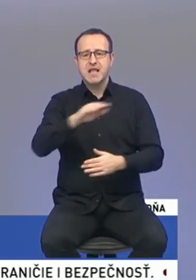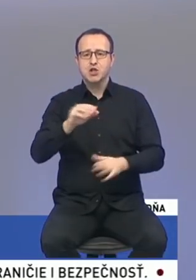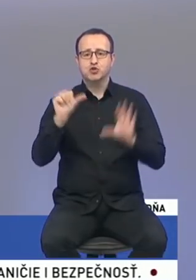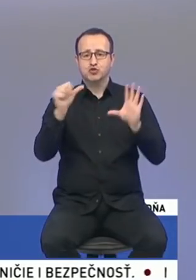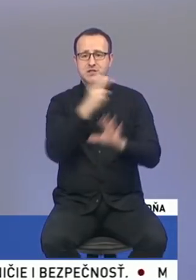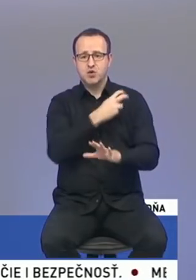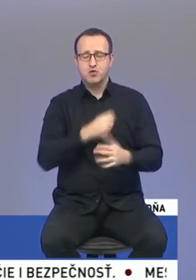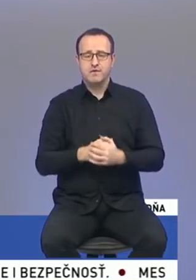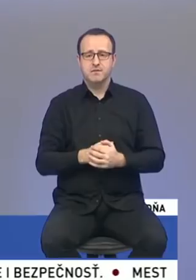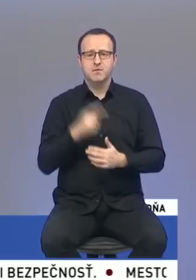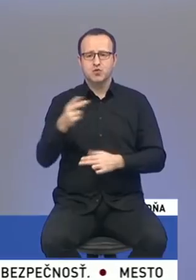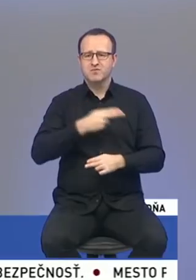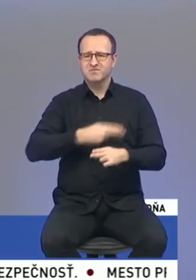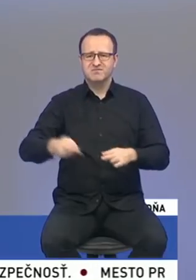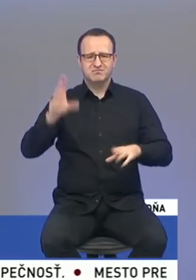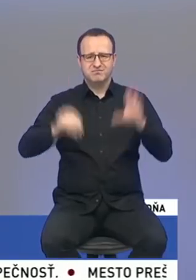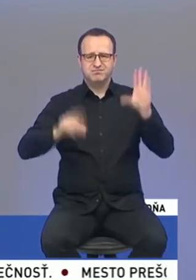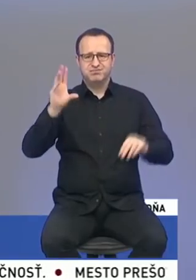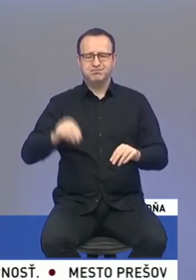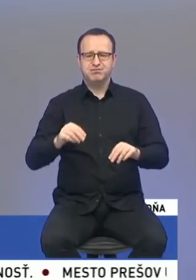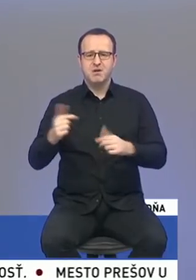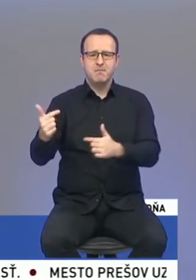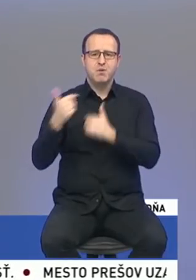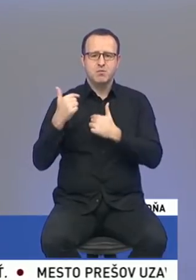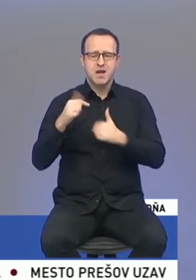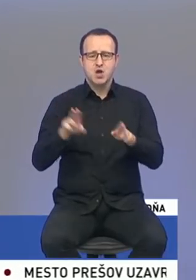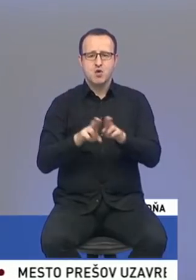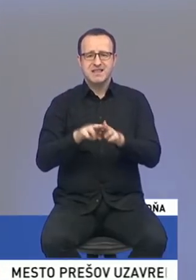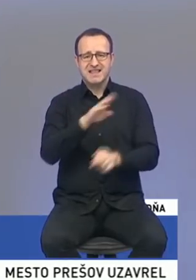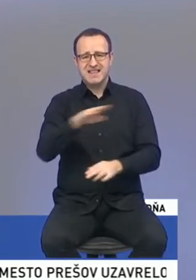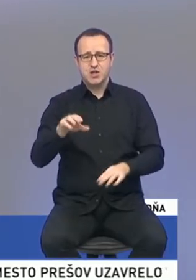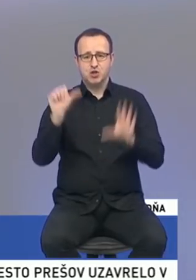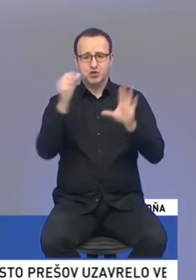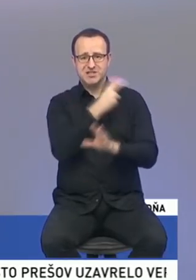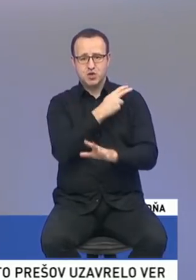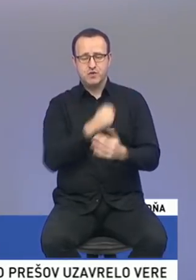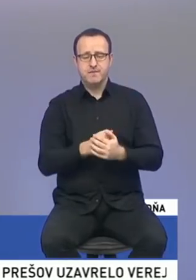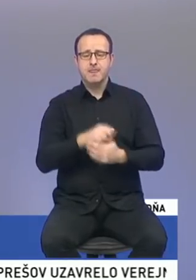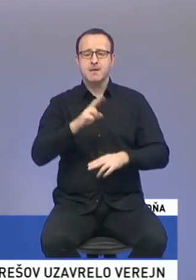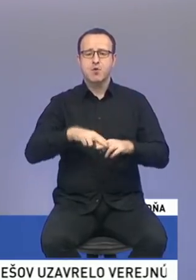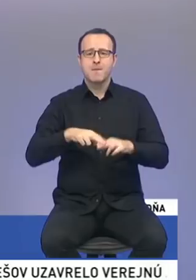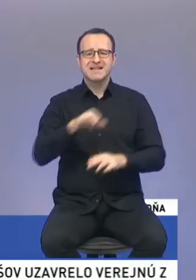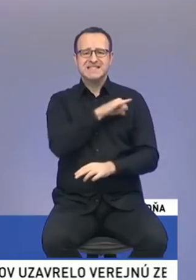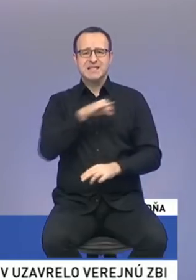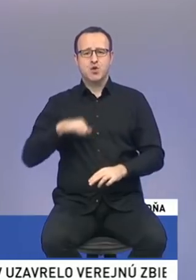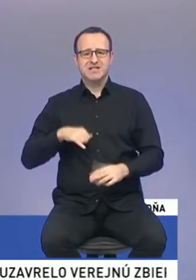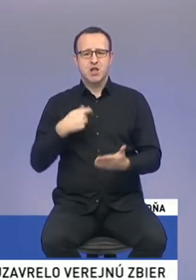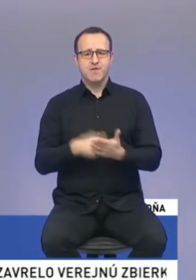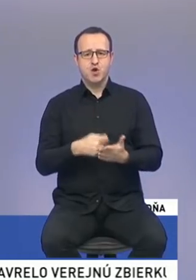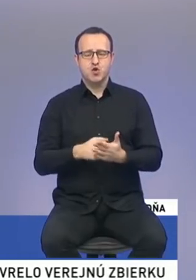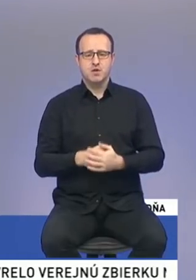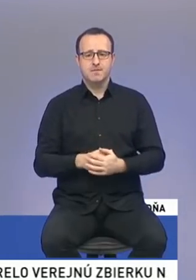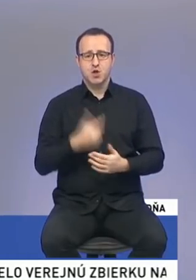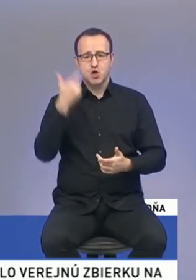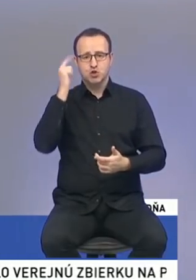absolútne zlíháva podpora rodín s deťmi na 6 rokov. Potom máme zvýšenie sírodského dôchodku. Musíme si uvedomiť, na Slovensku